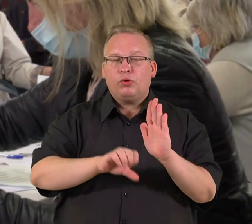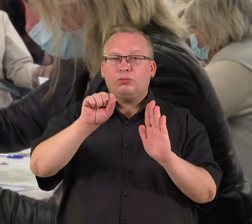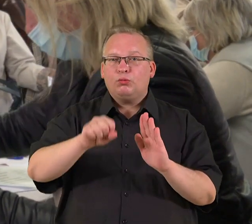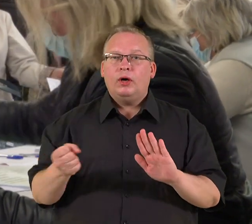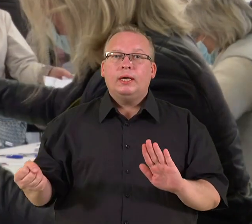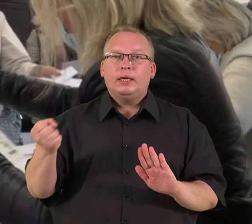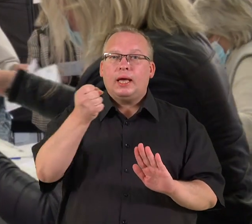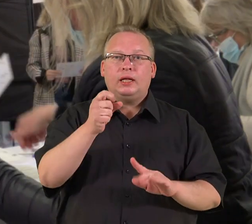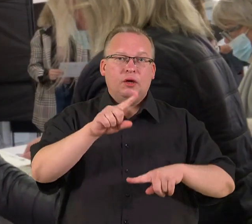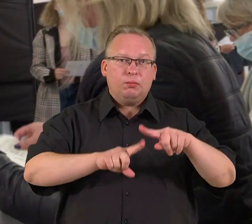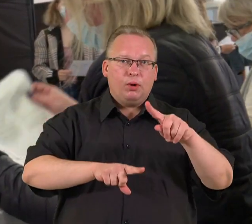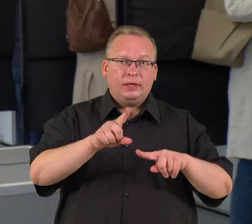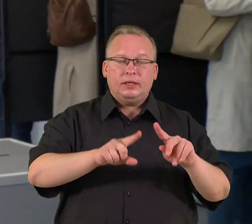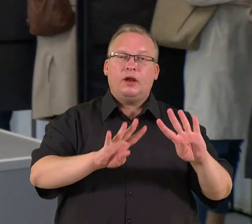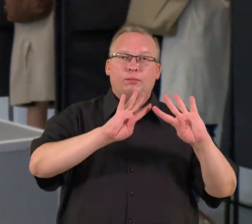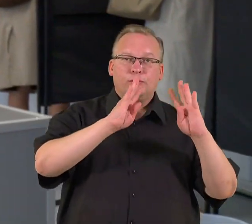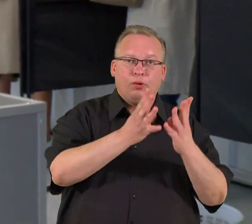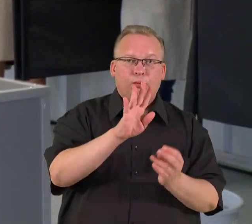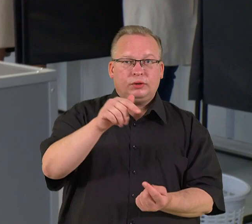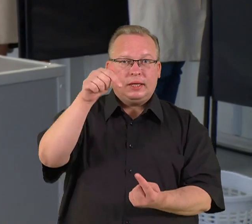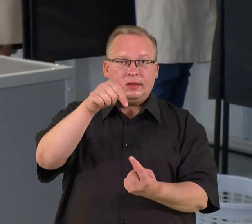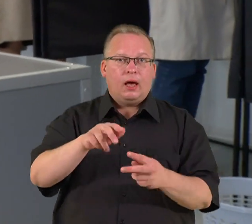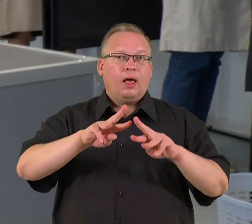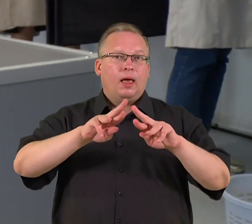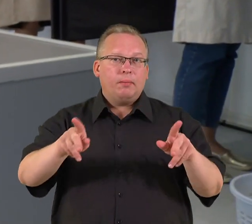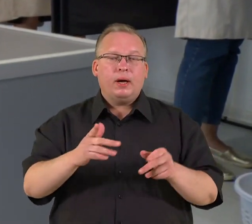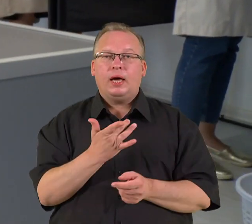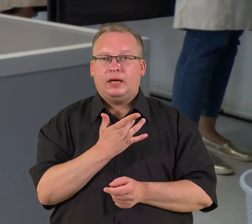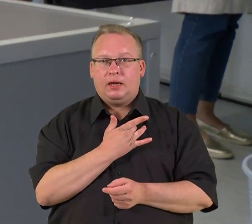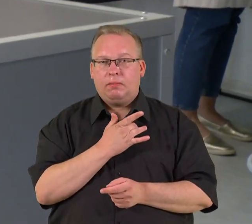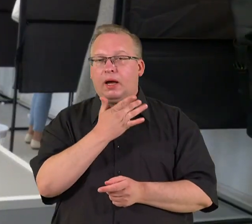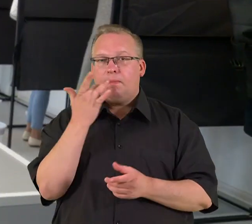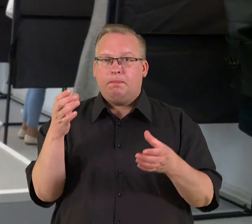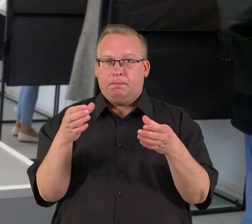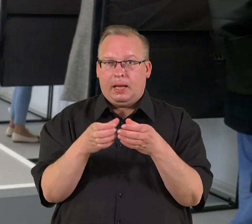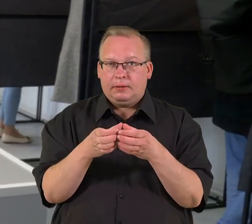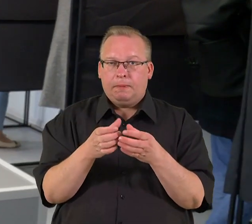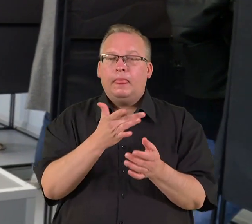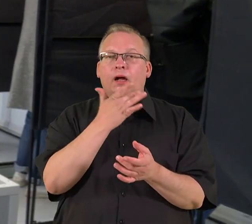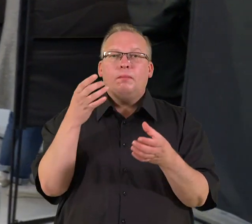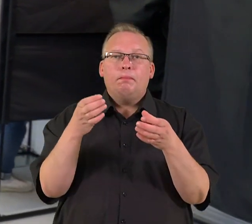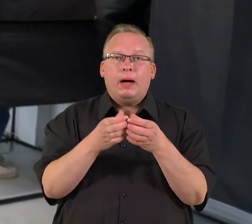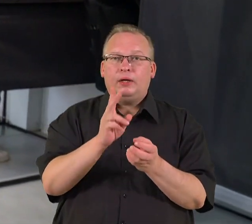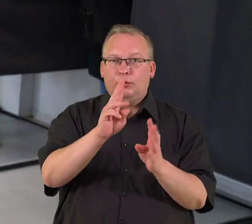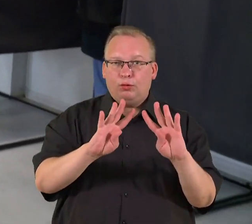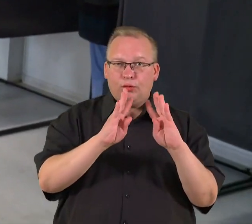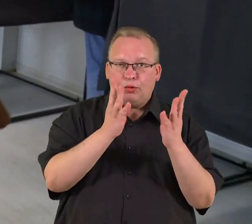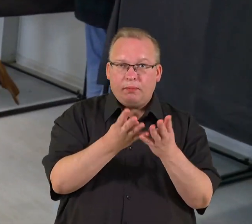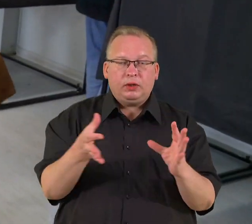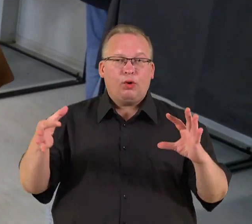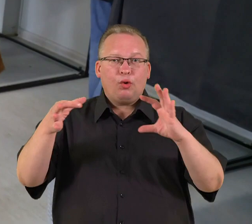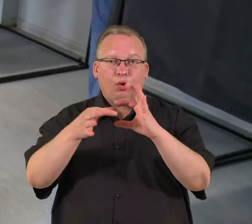kelti politiniams komitetams bus taikomi tokie pat reikalavimai kaip partijoms. Partijų ar komitetų koalicijų